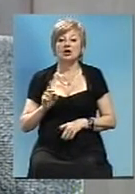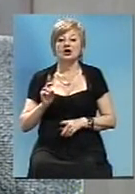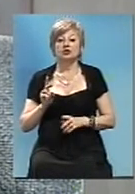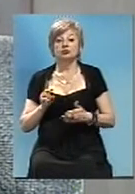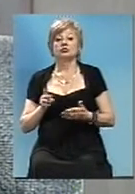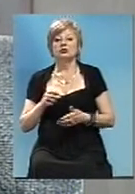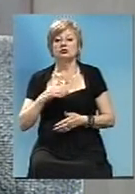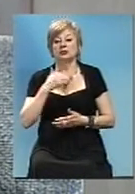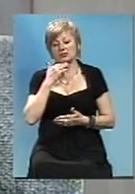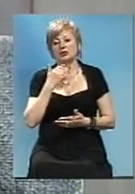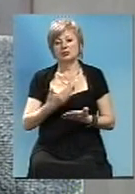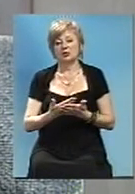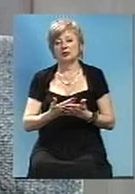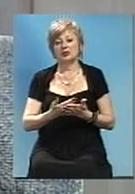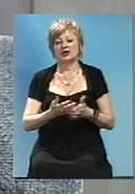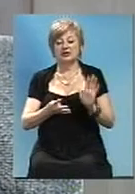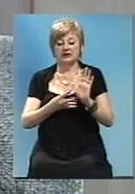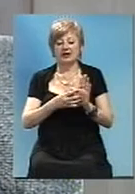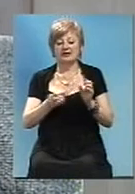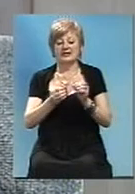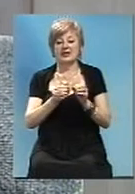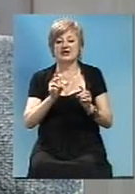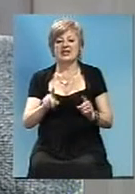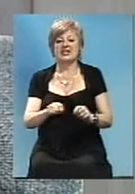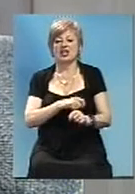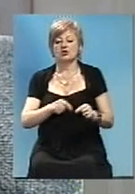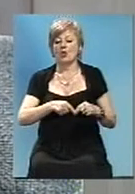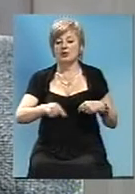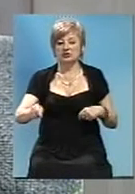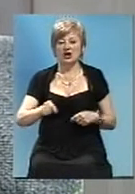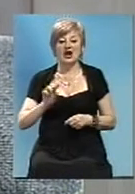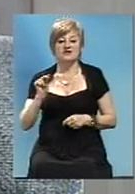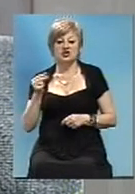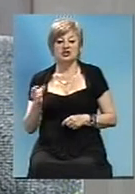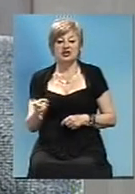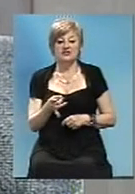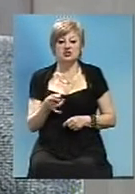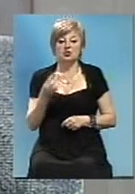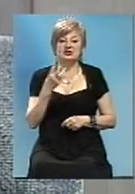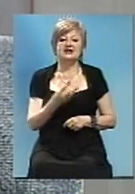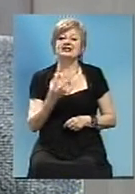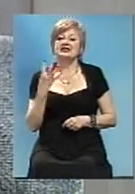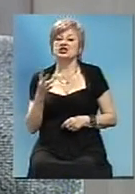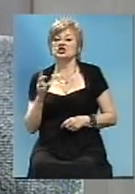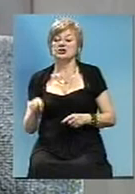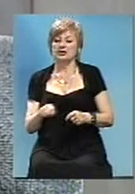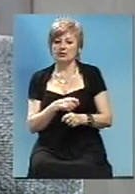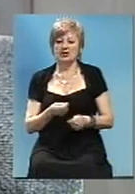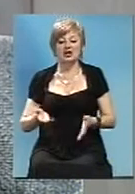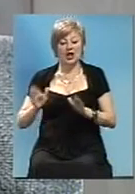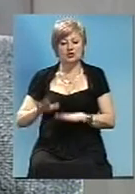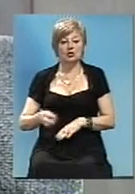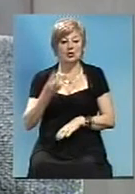9-10 км. Дорога в Черніговському районі це 34 км. Остальні три